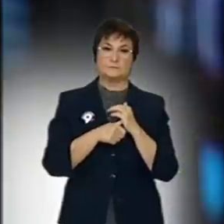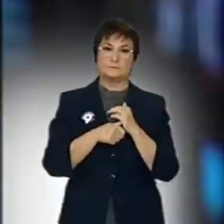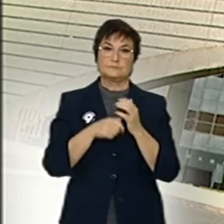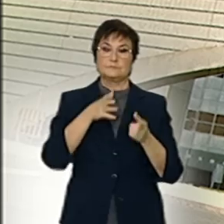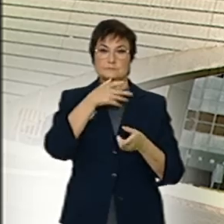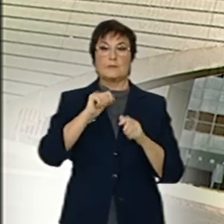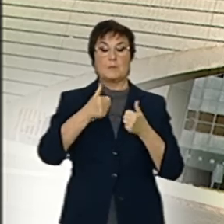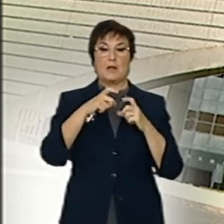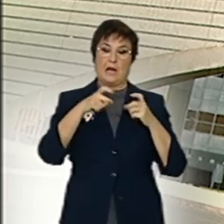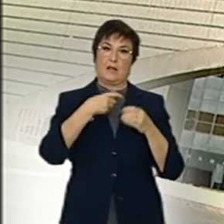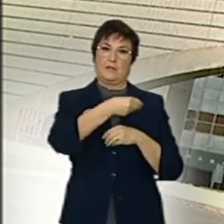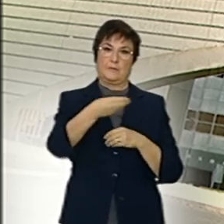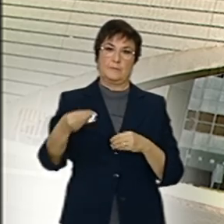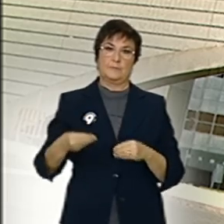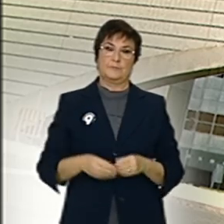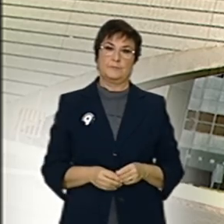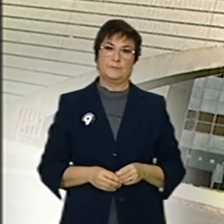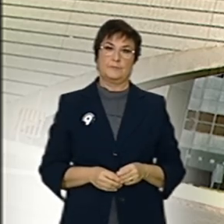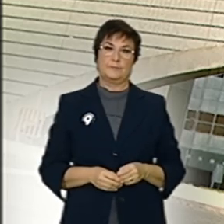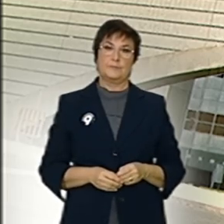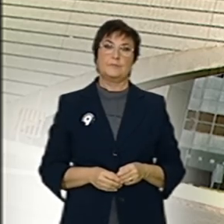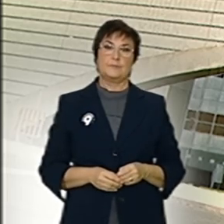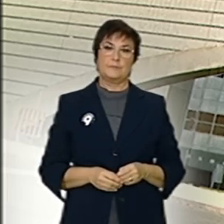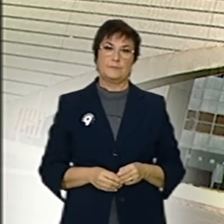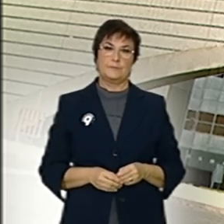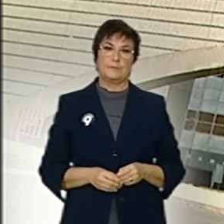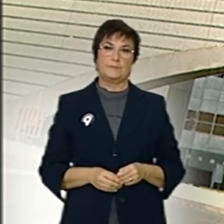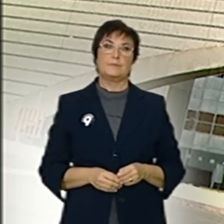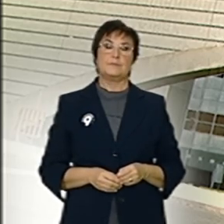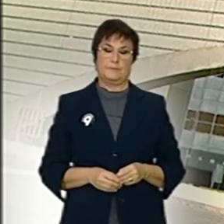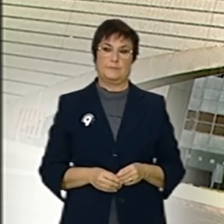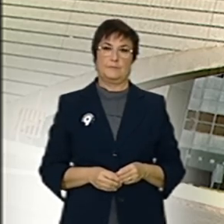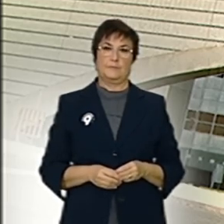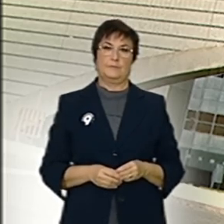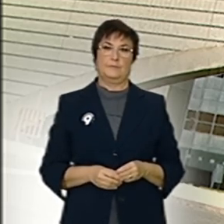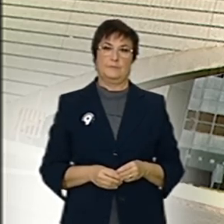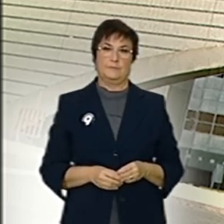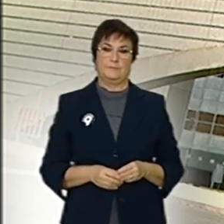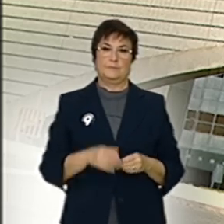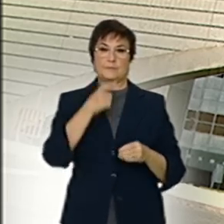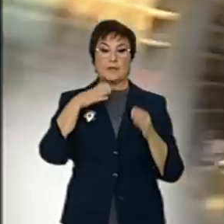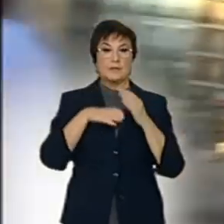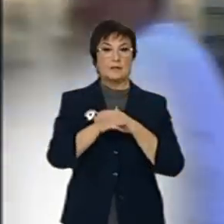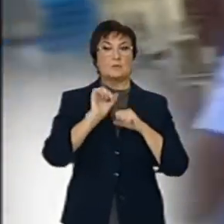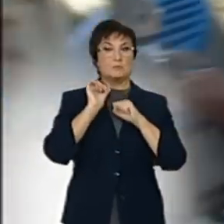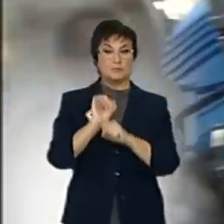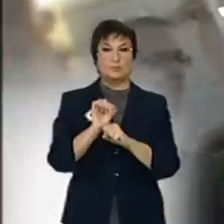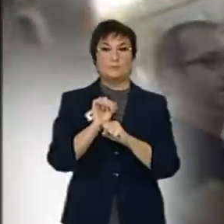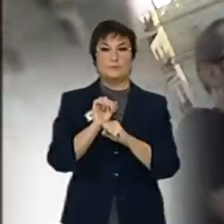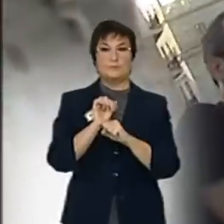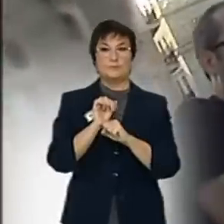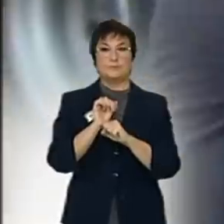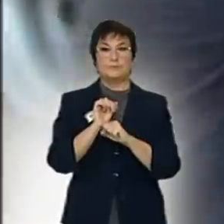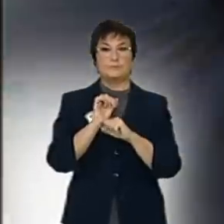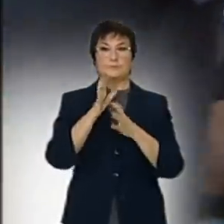començat a tornar el carnetge d'accés al recinte, però no